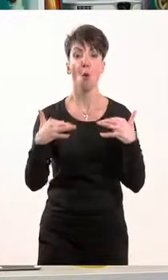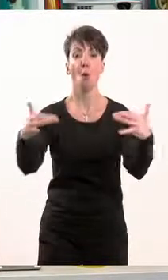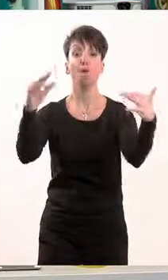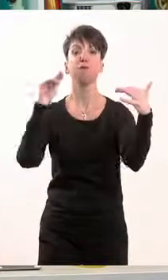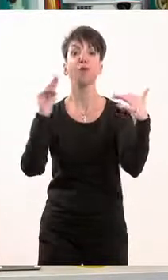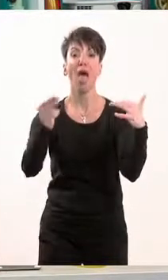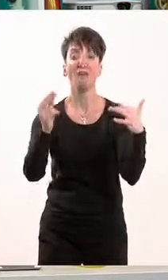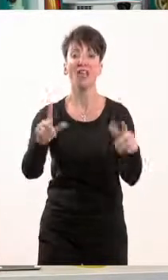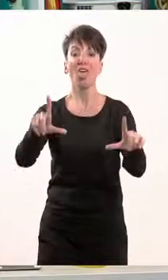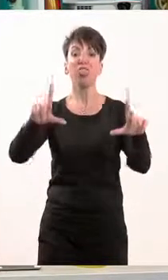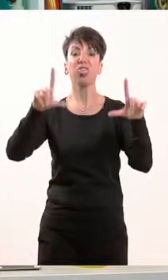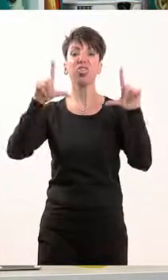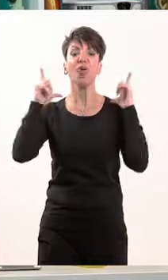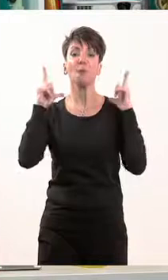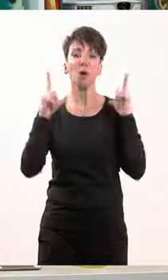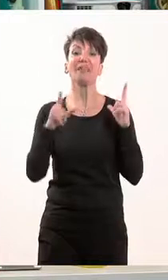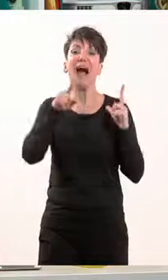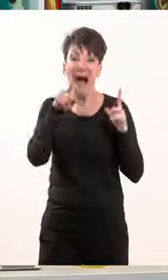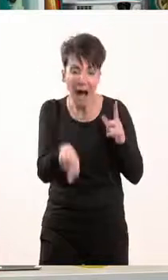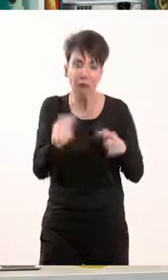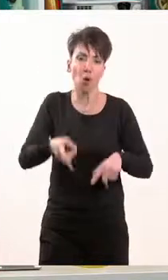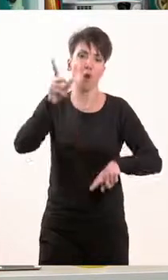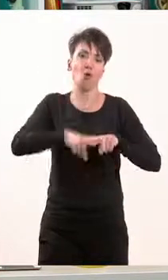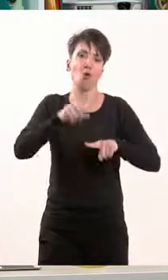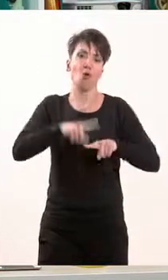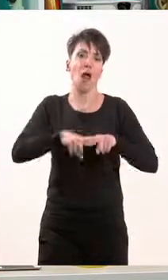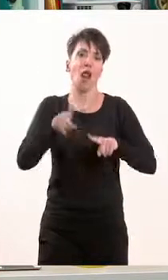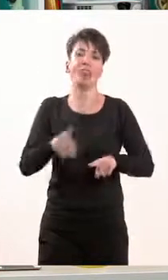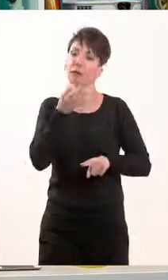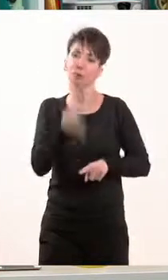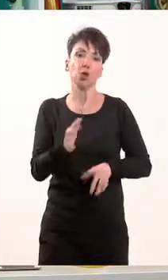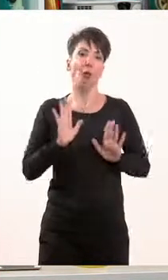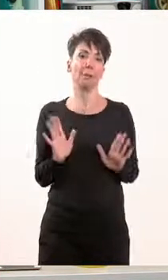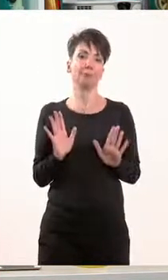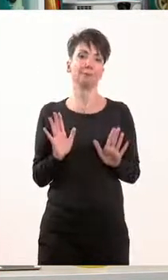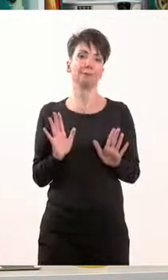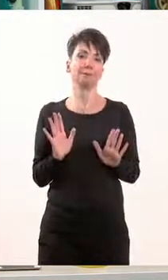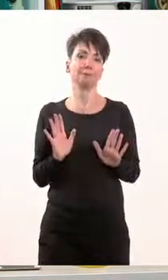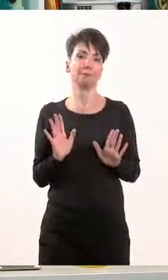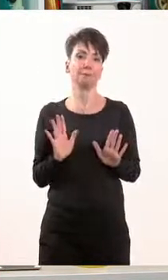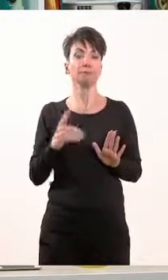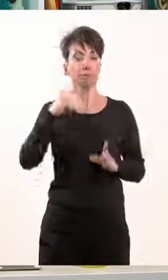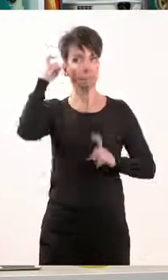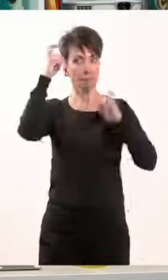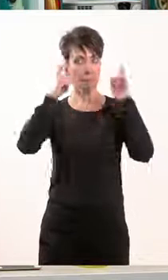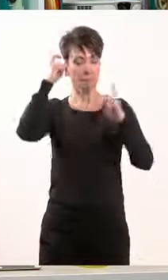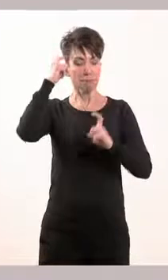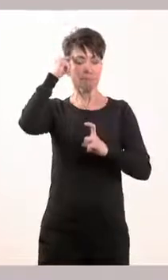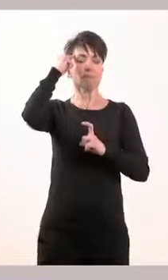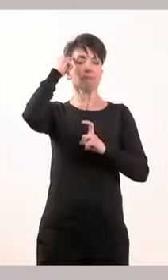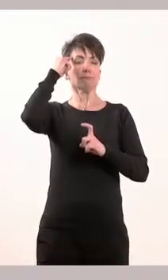είναι το ελληνικό μας πολίτευμα. Αφού έχουμε αυτό στο κέντρο του μυαλού μας,